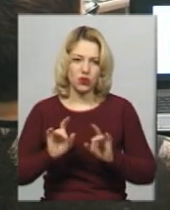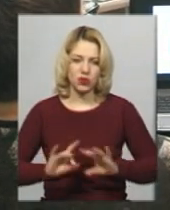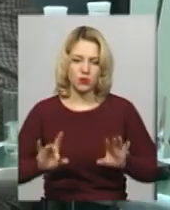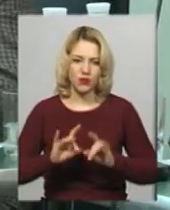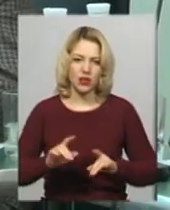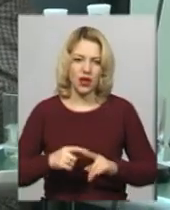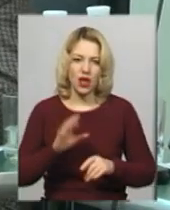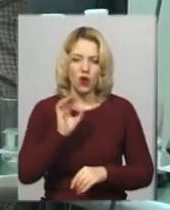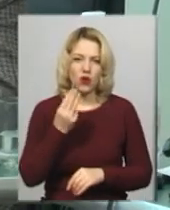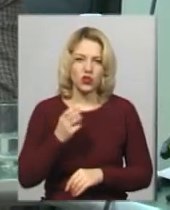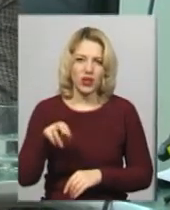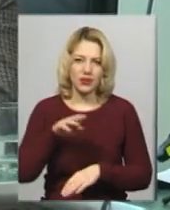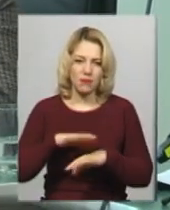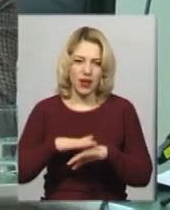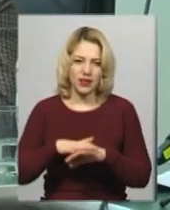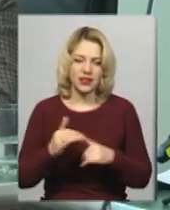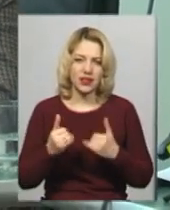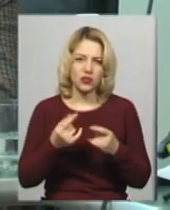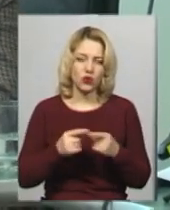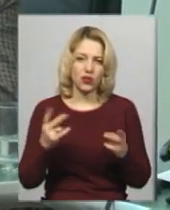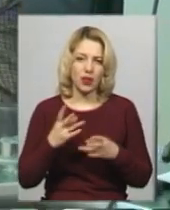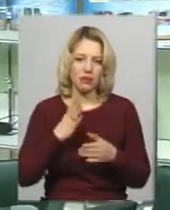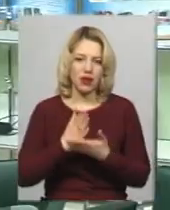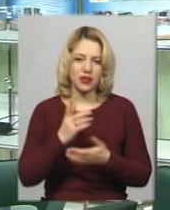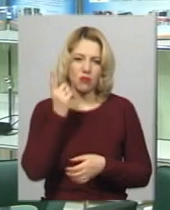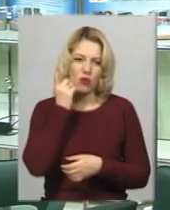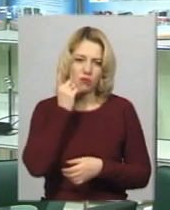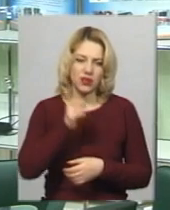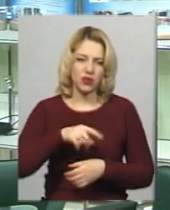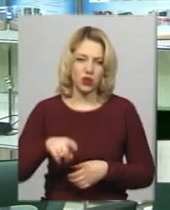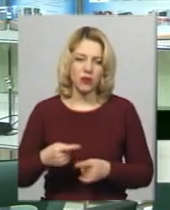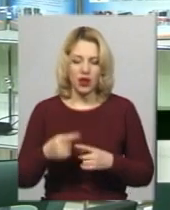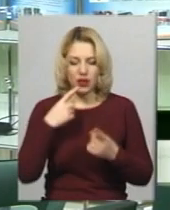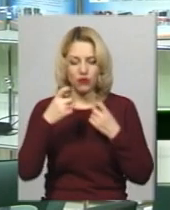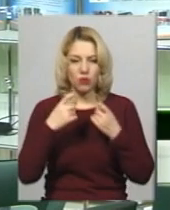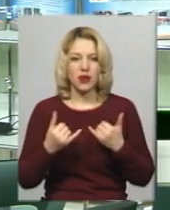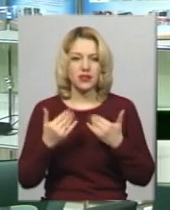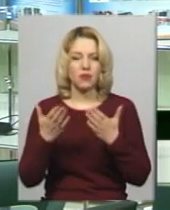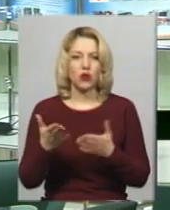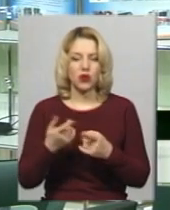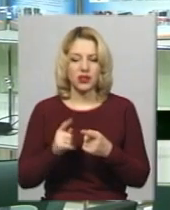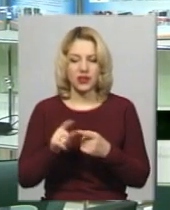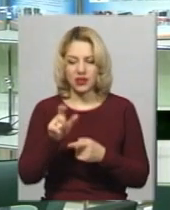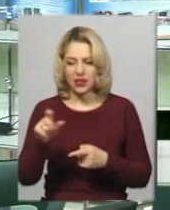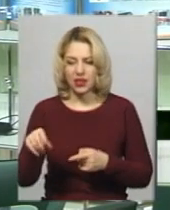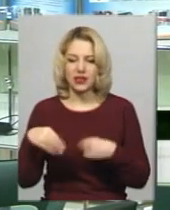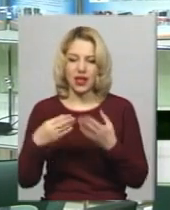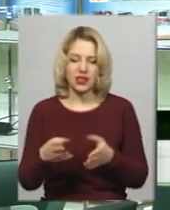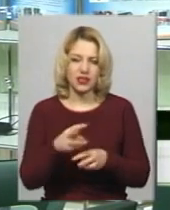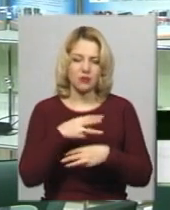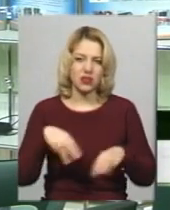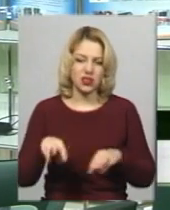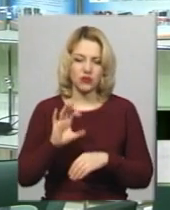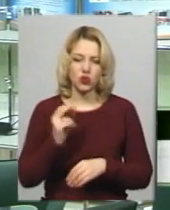Ощадбанк Людмила Войтенко. Каже, для цього потрібно мати мобільний номер. Інформація про них надається знову таки на Мінсоцполітики і